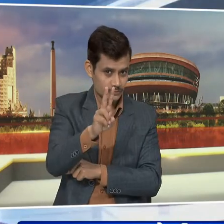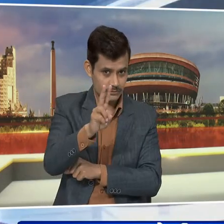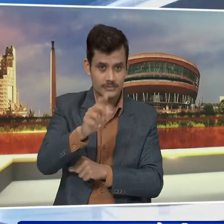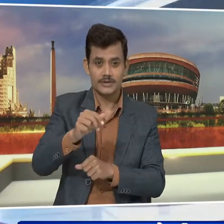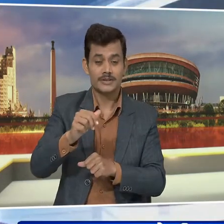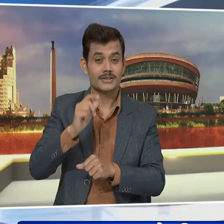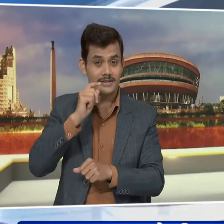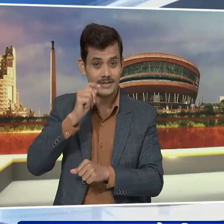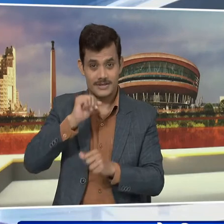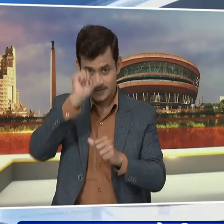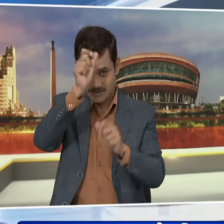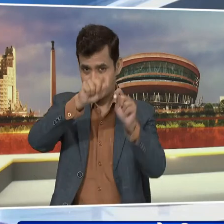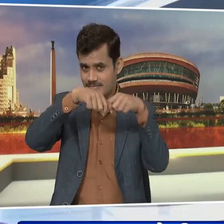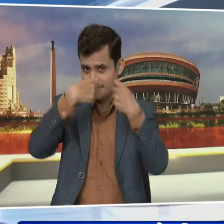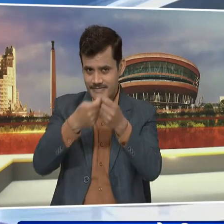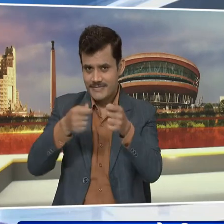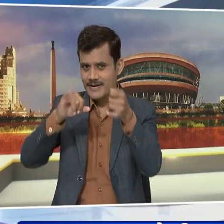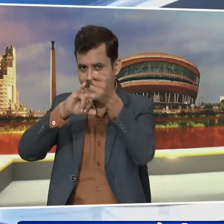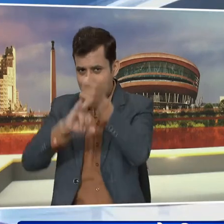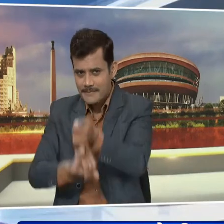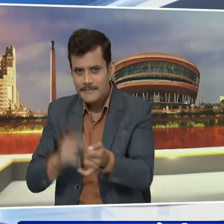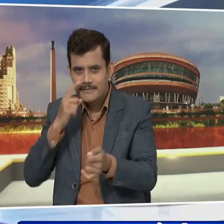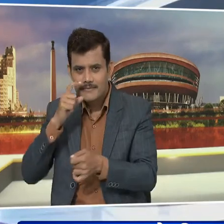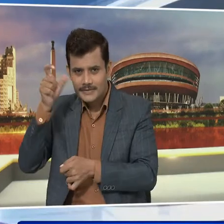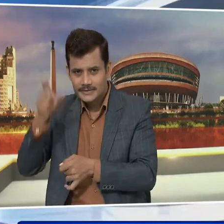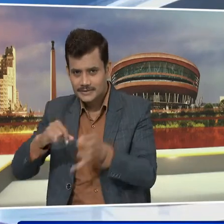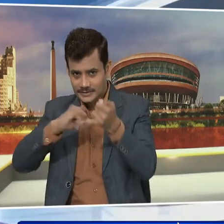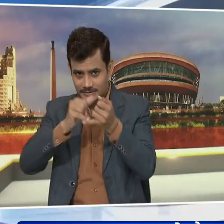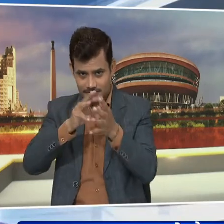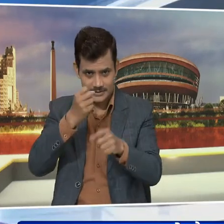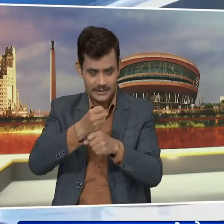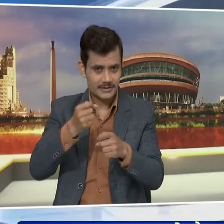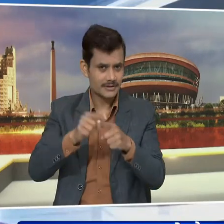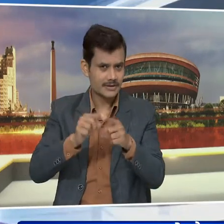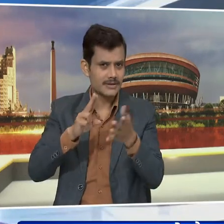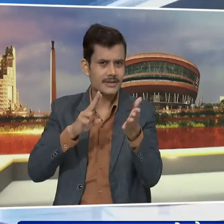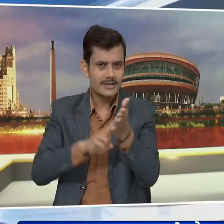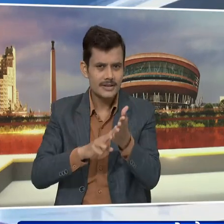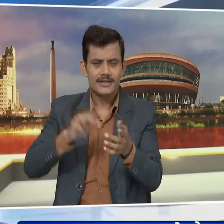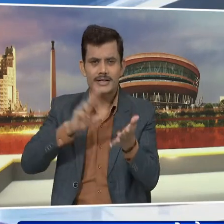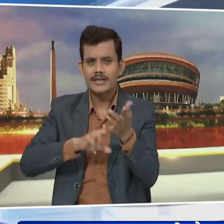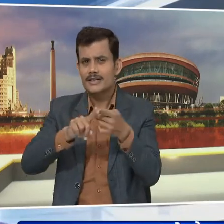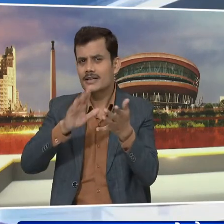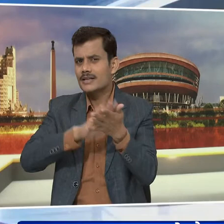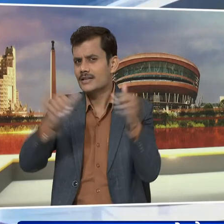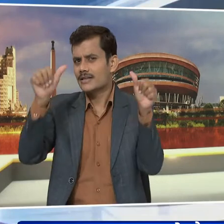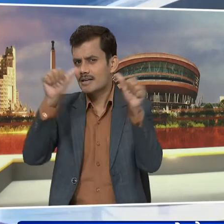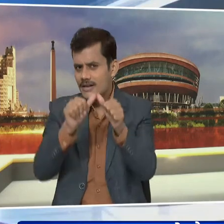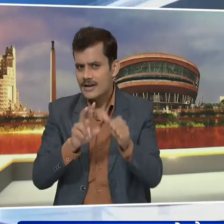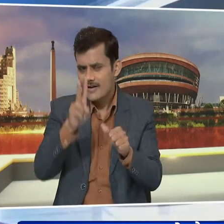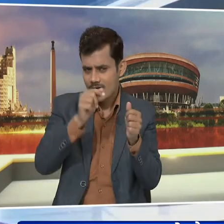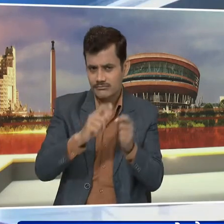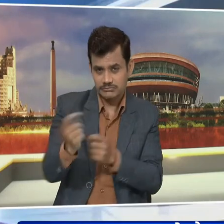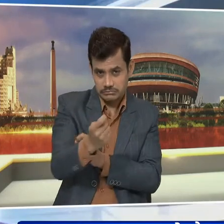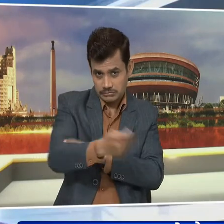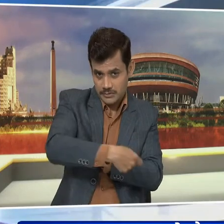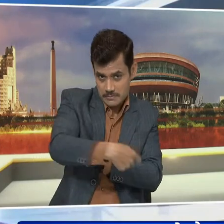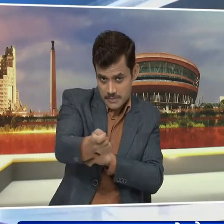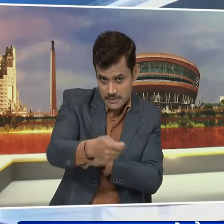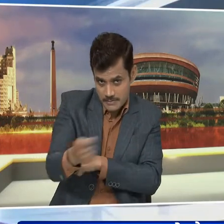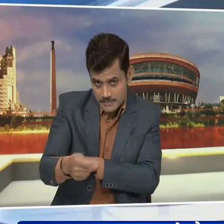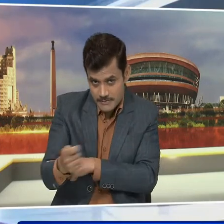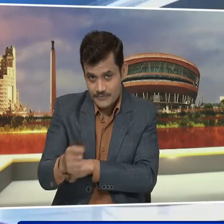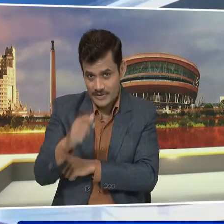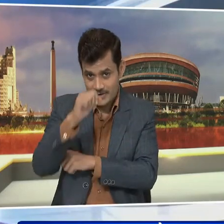से संगीता कुमारी, नेहा लाल रिम्या सामी और वंदना कटारिया ने गोल किया है भारती हौके